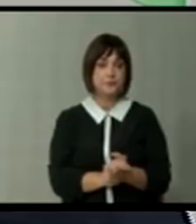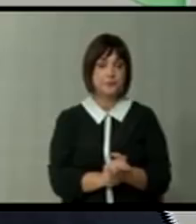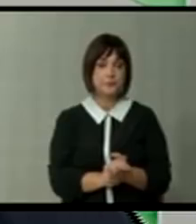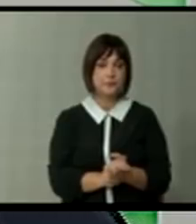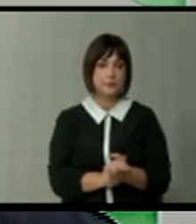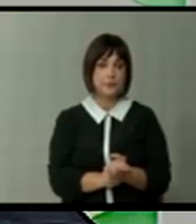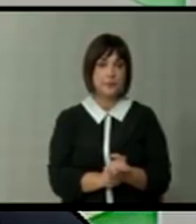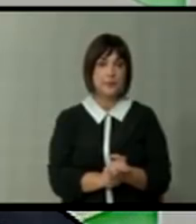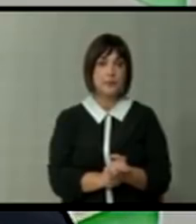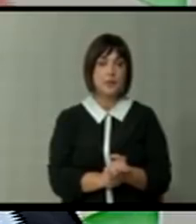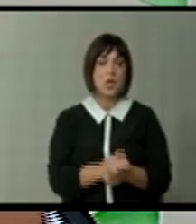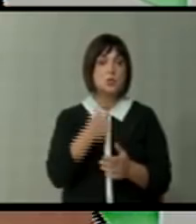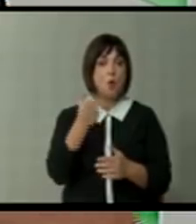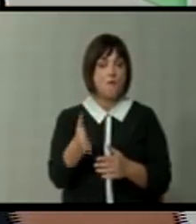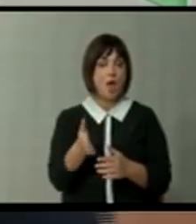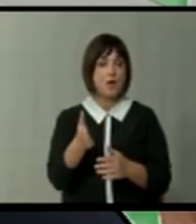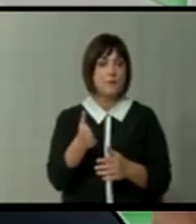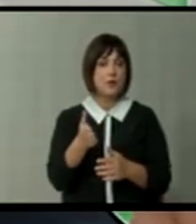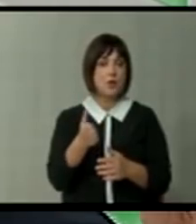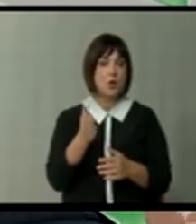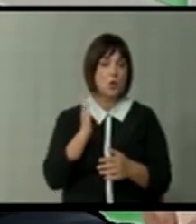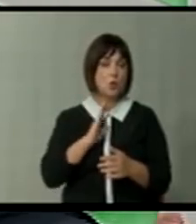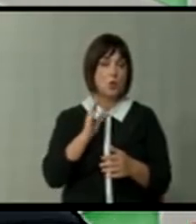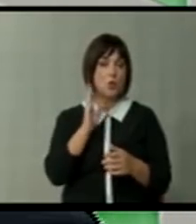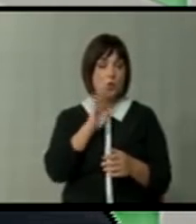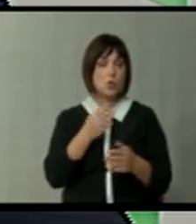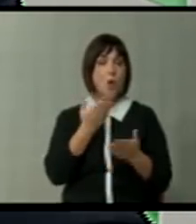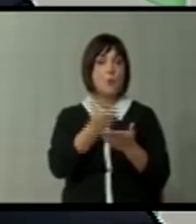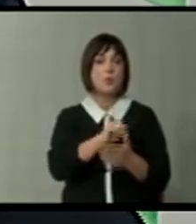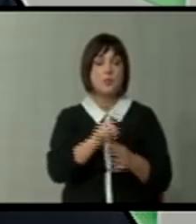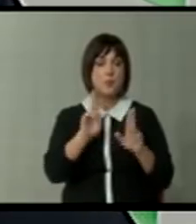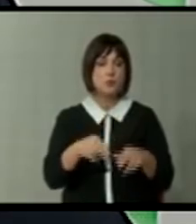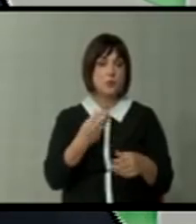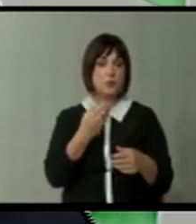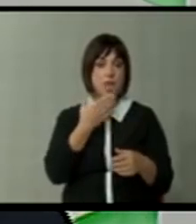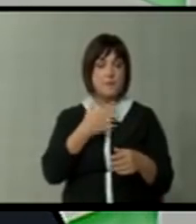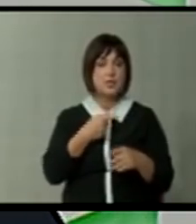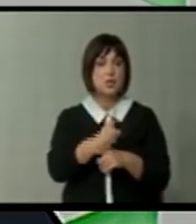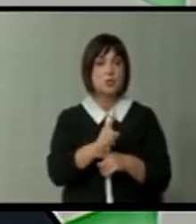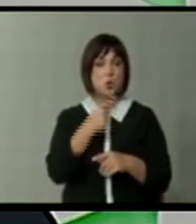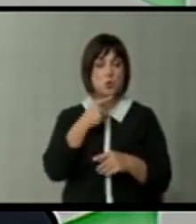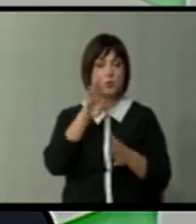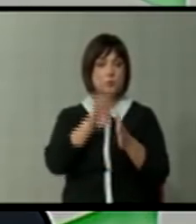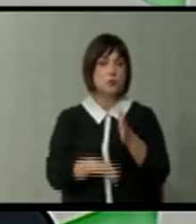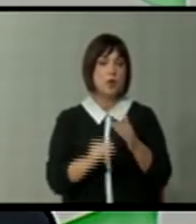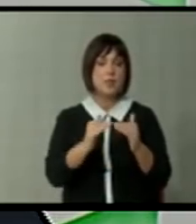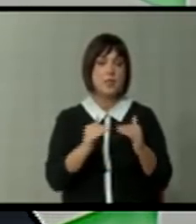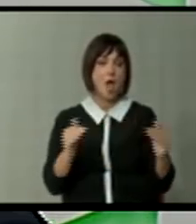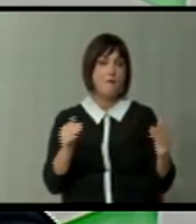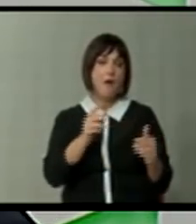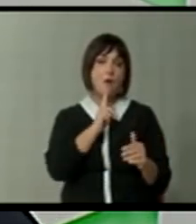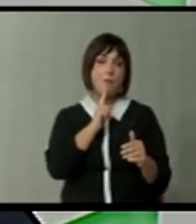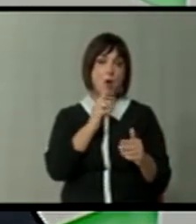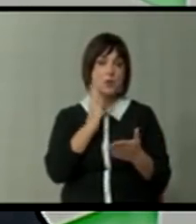Со таква културна понуда вие не можете да имате појденекот резултат освен спуштање на ниво на